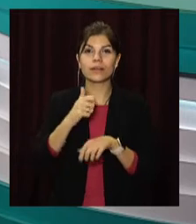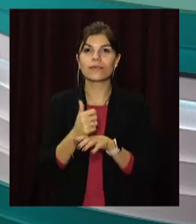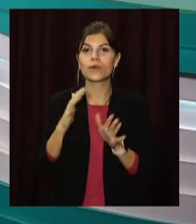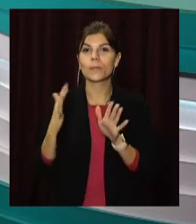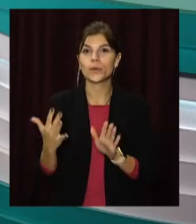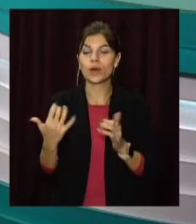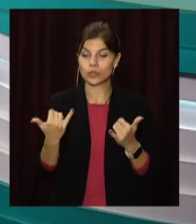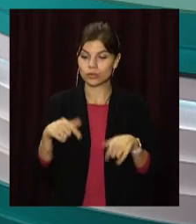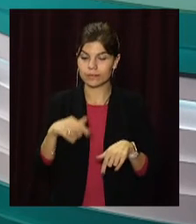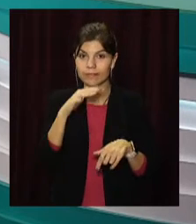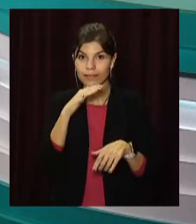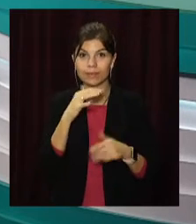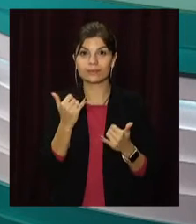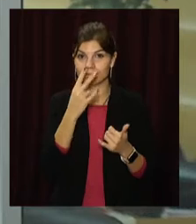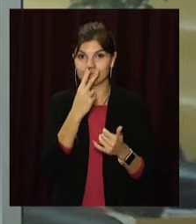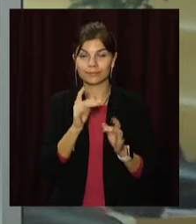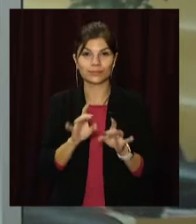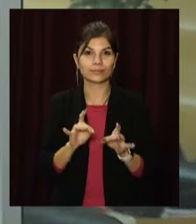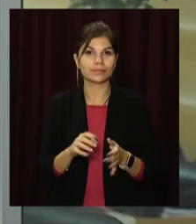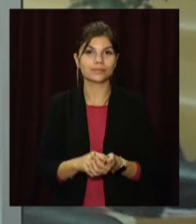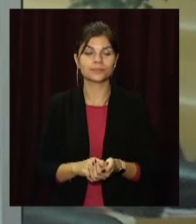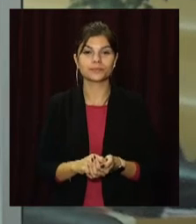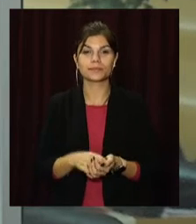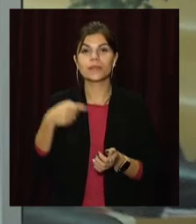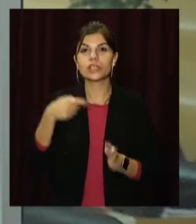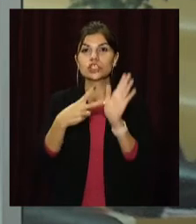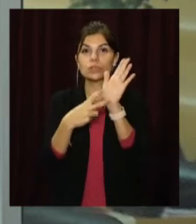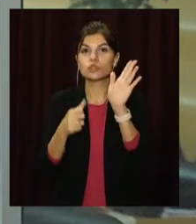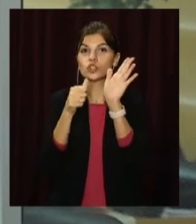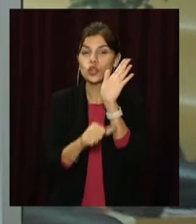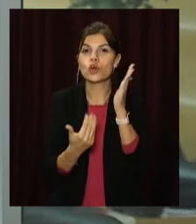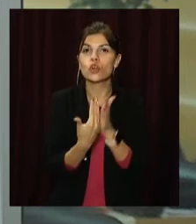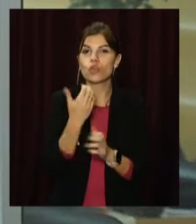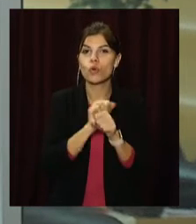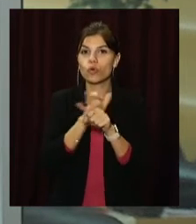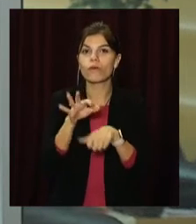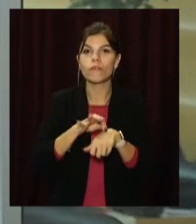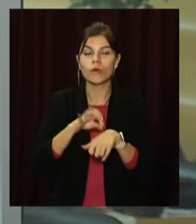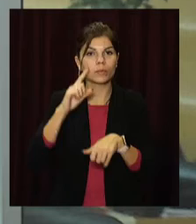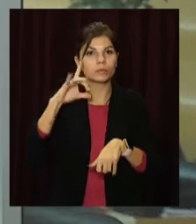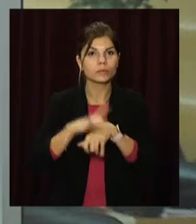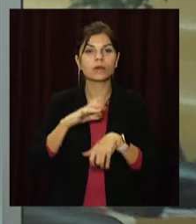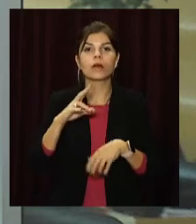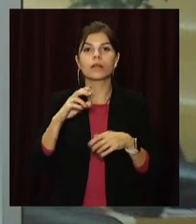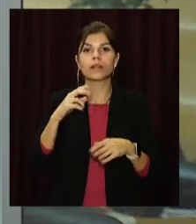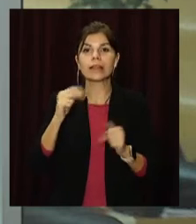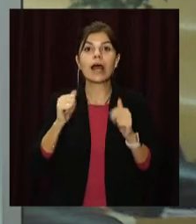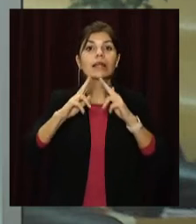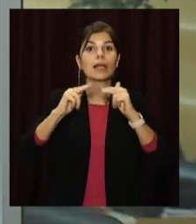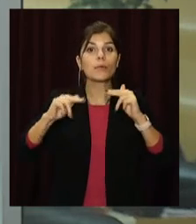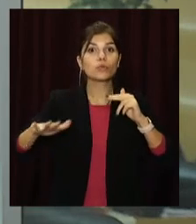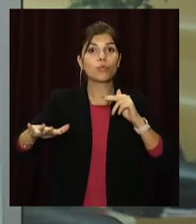головні події на цю годину дивіться просто зараз. 1760 нових ковід-хворих виявили за попередню добу на